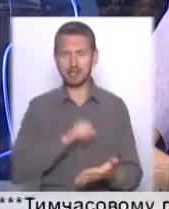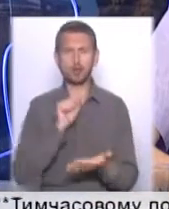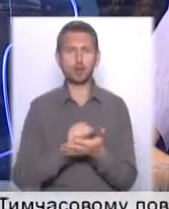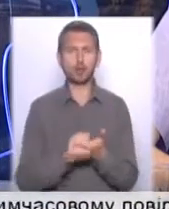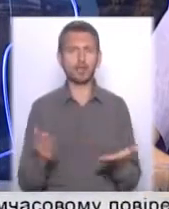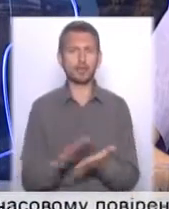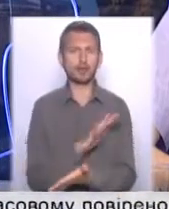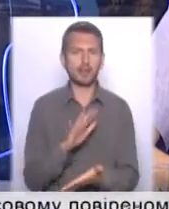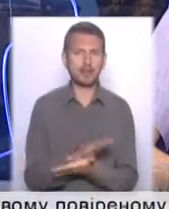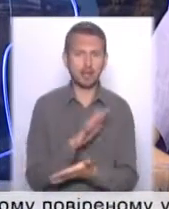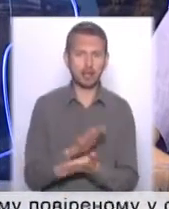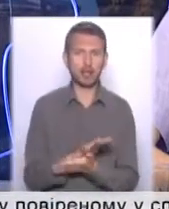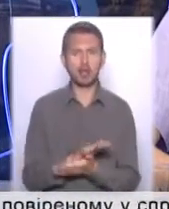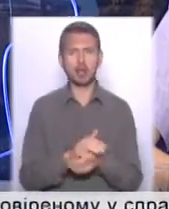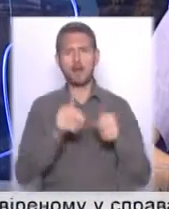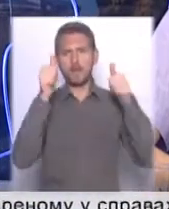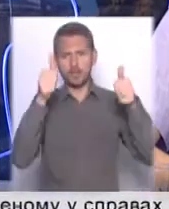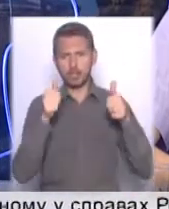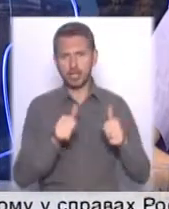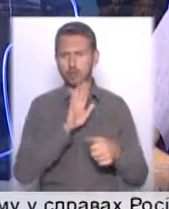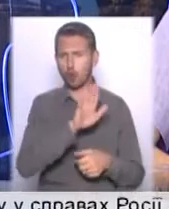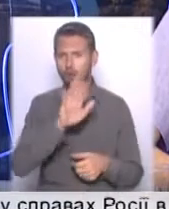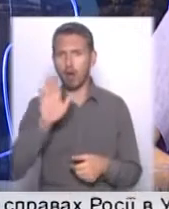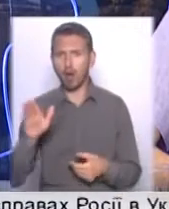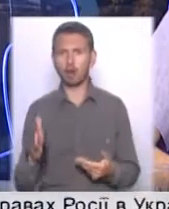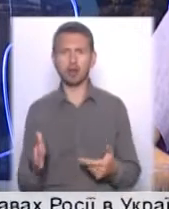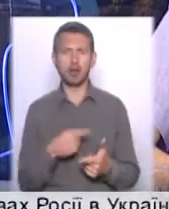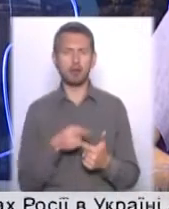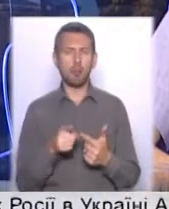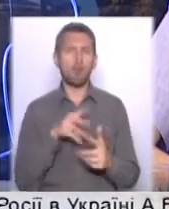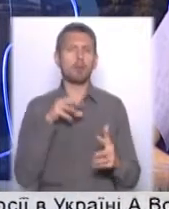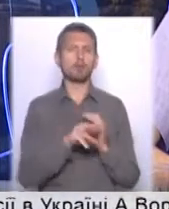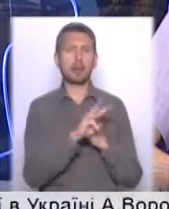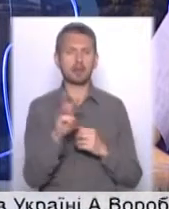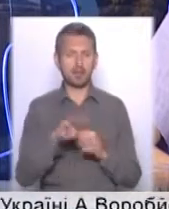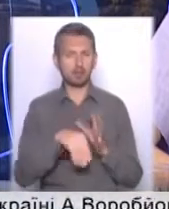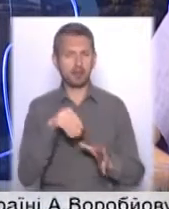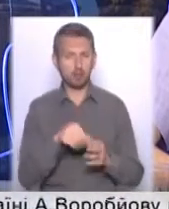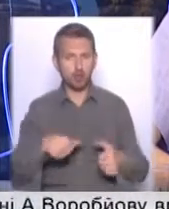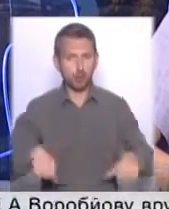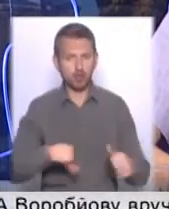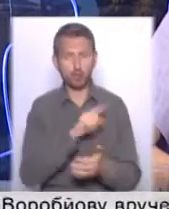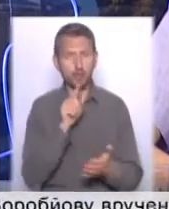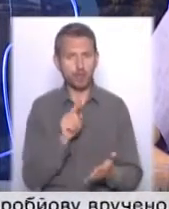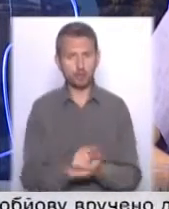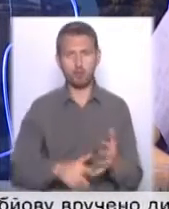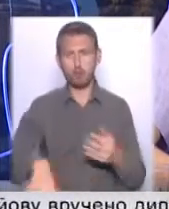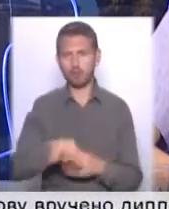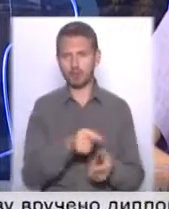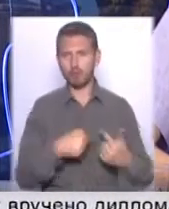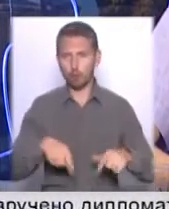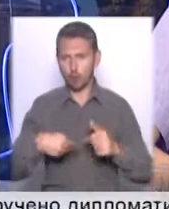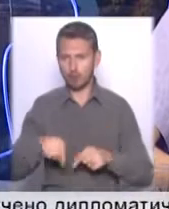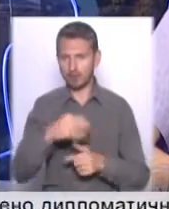газетах, хоча б вішити на стовбах, хоча б вішити на сайті виборчої комісії обов'язково по всім округам ці